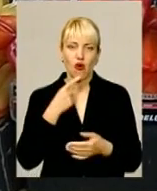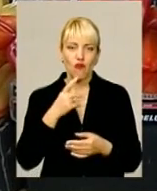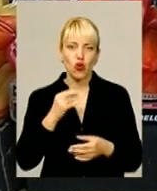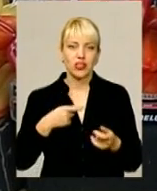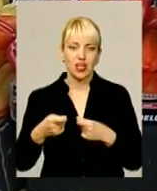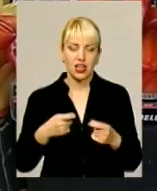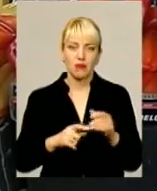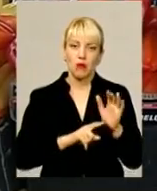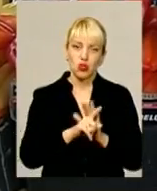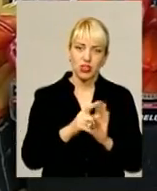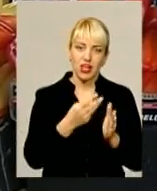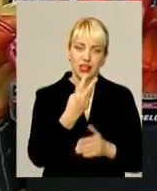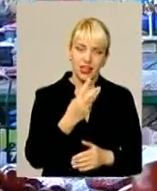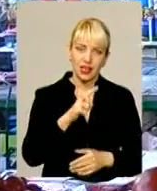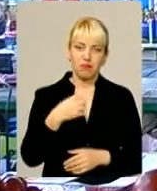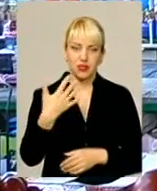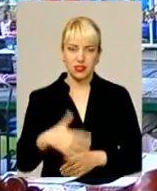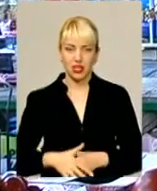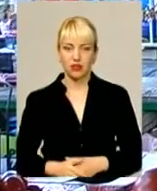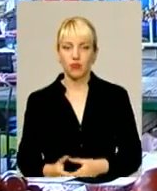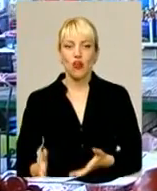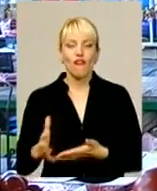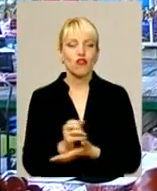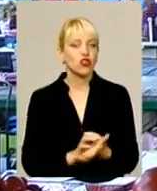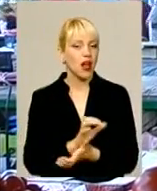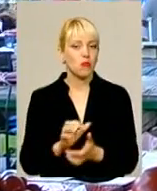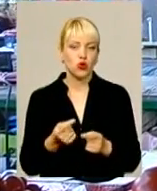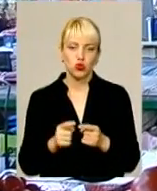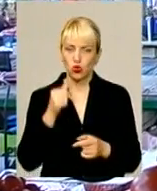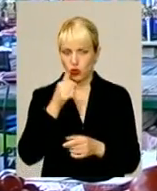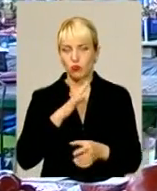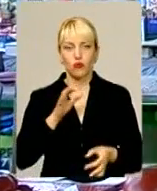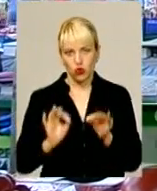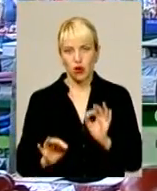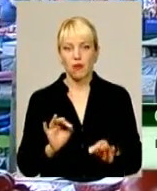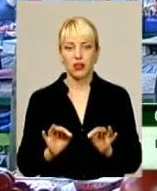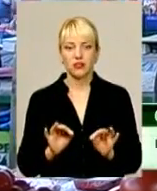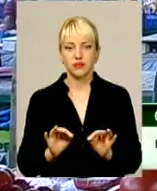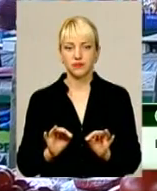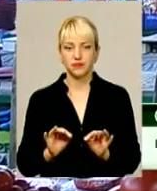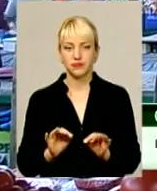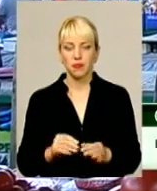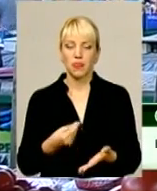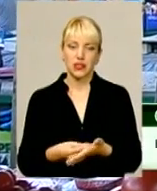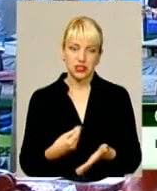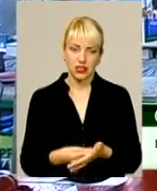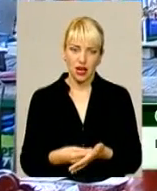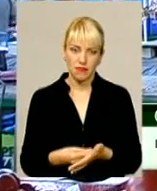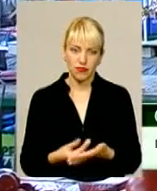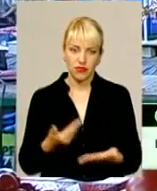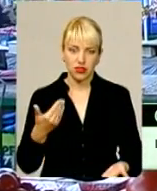Стартує вона від 3,5 гривень. Врожай помідор цього року був відносно нормальний. Ціна від